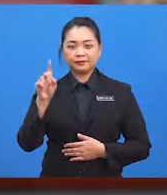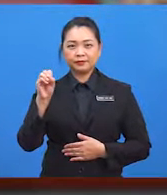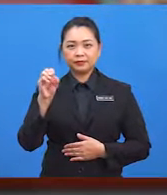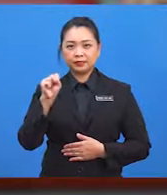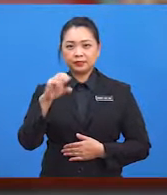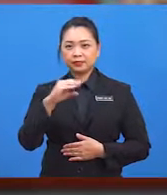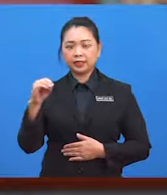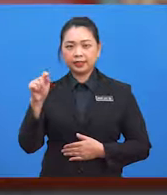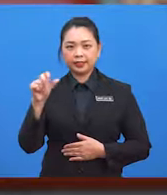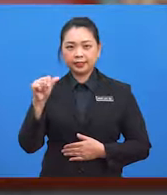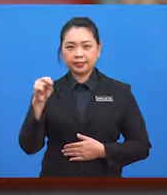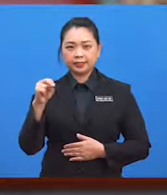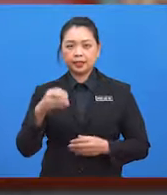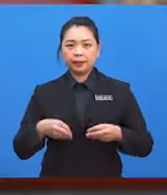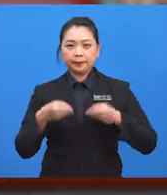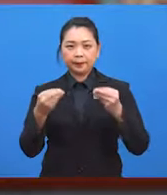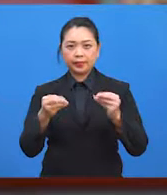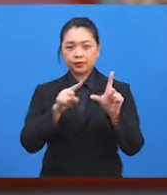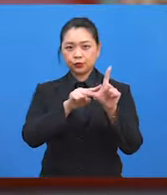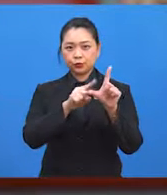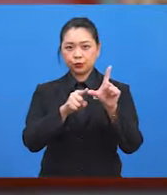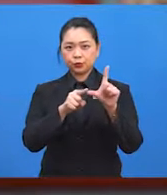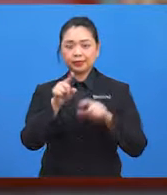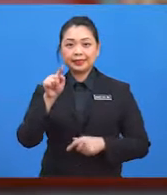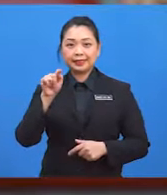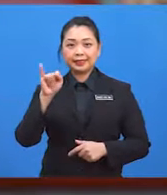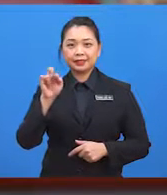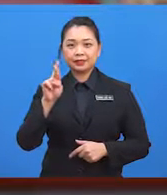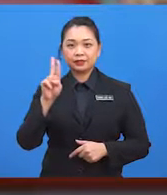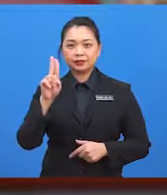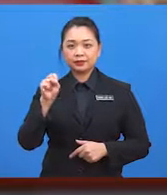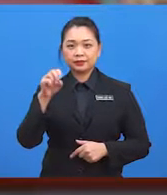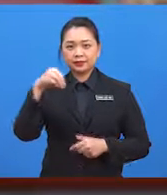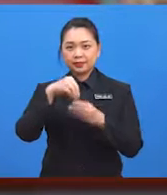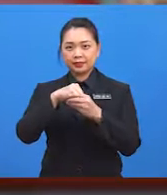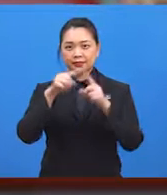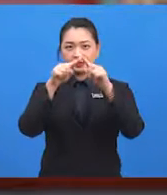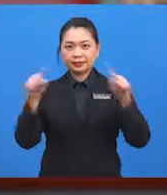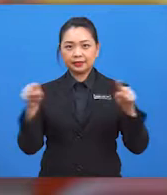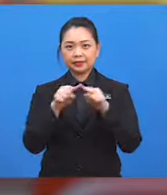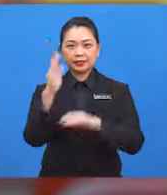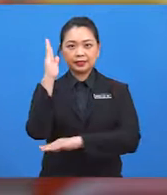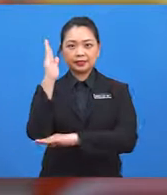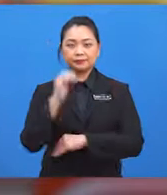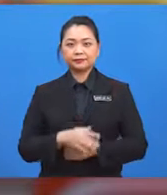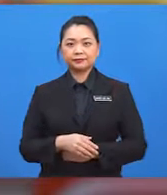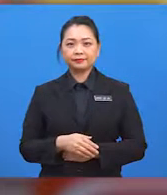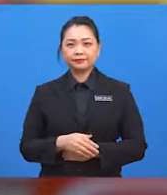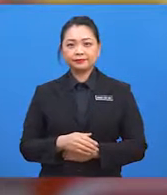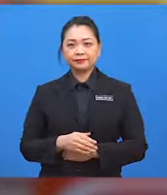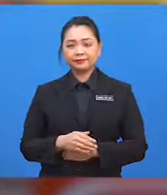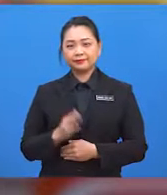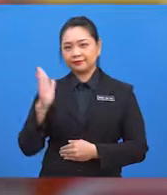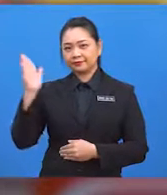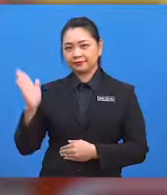dan tangent bagi sudut tirus dalam segi 3 bersudut tegak. Sila